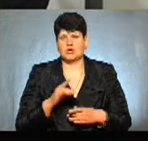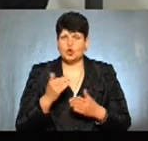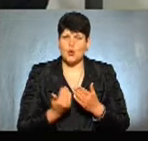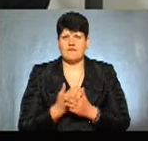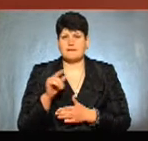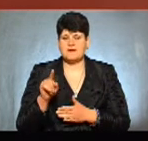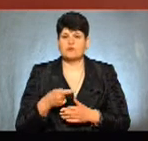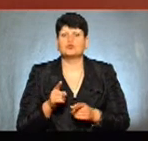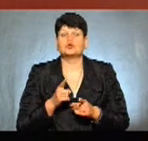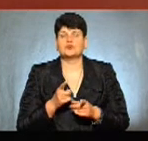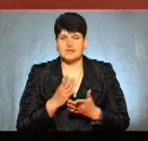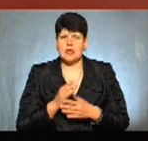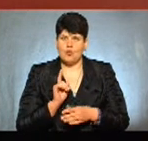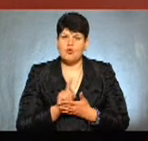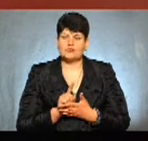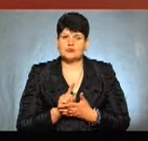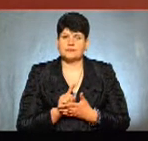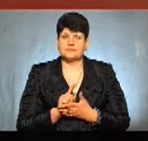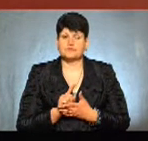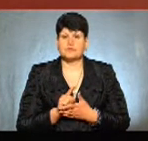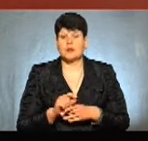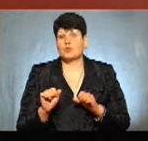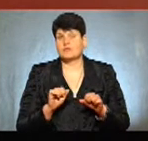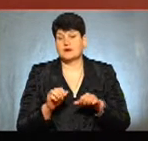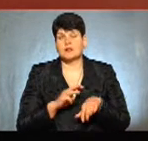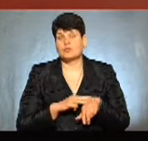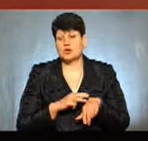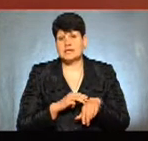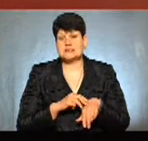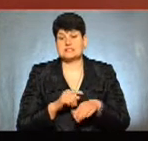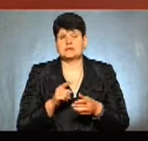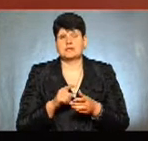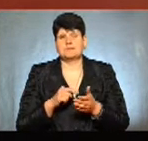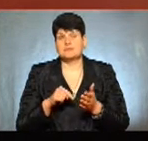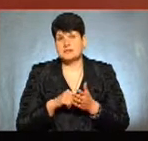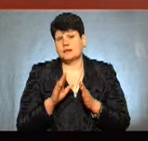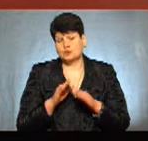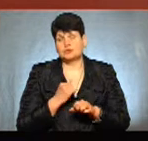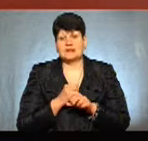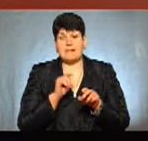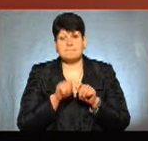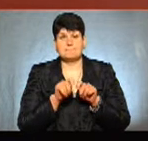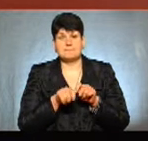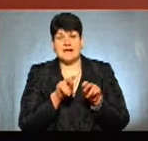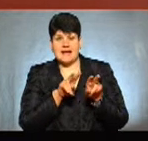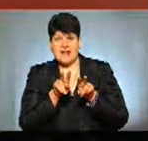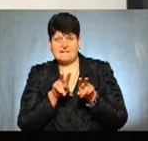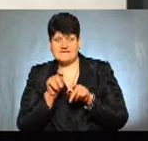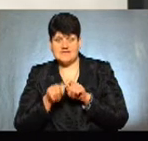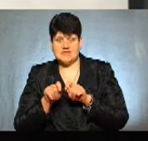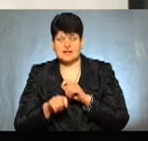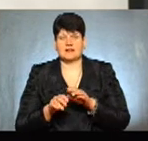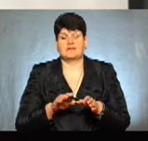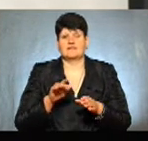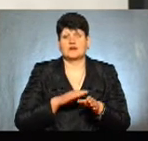Я думаю, що управління муніципальної поліції буде здійснювати перевірки щодо виконання вимог рішення виконавчого комітету,